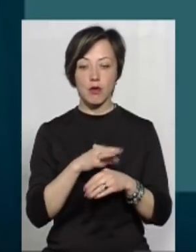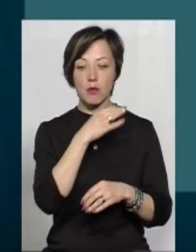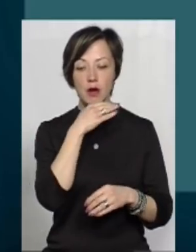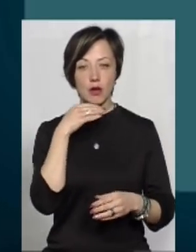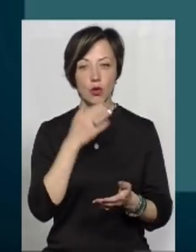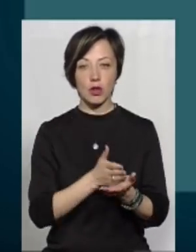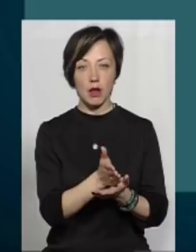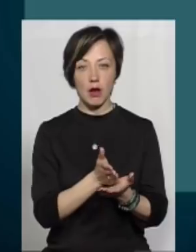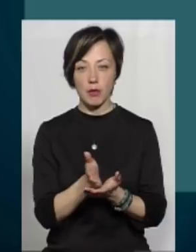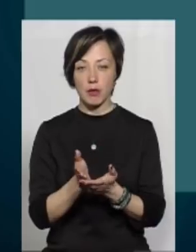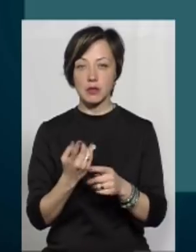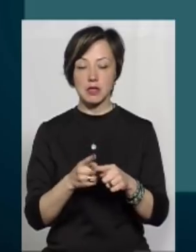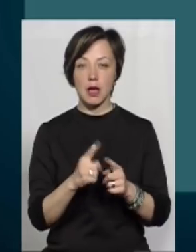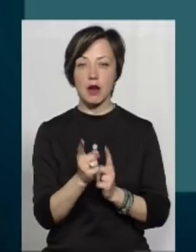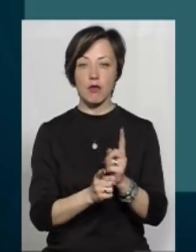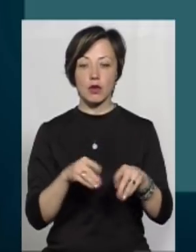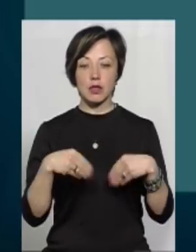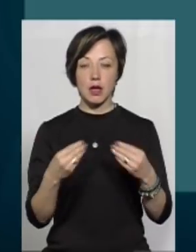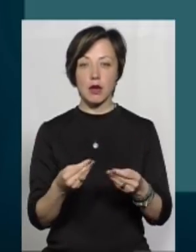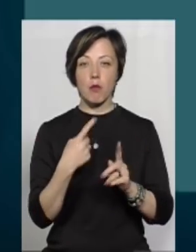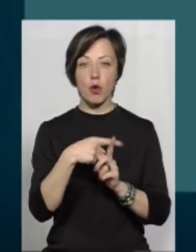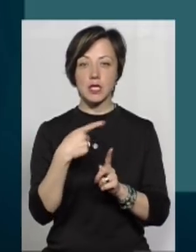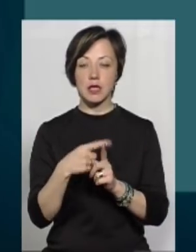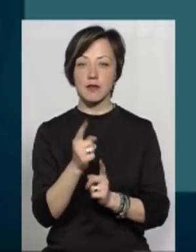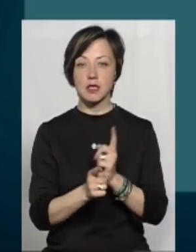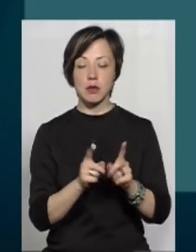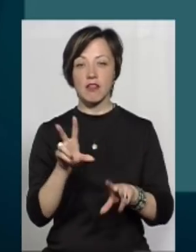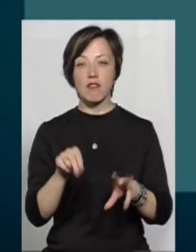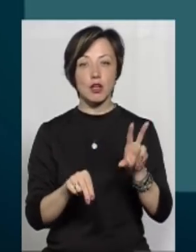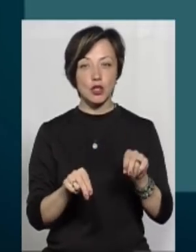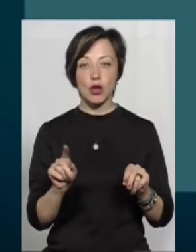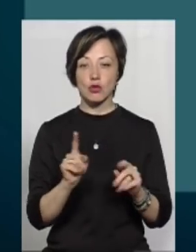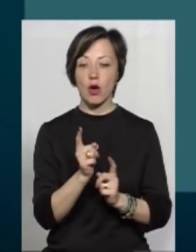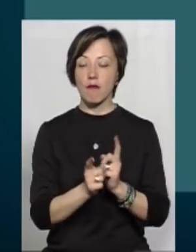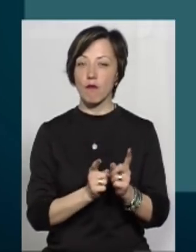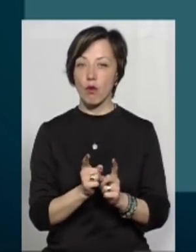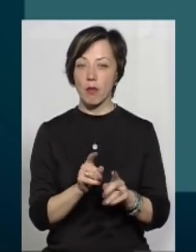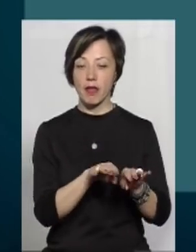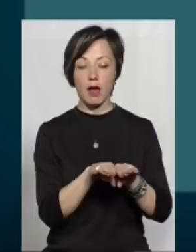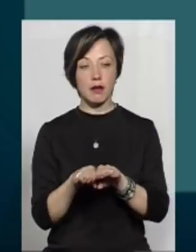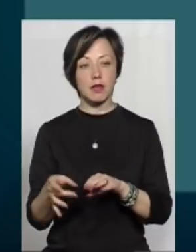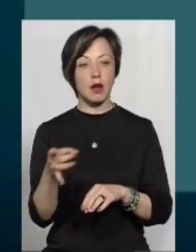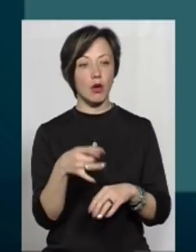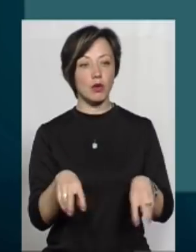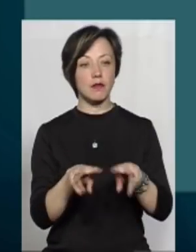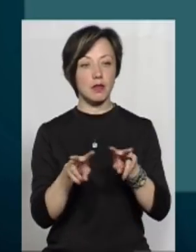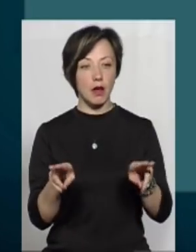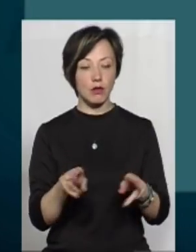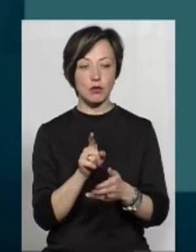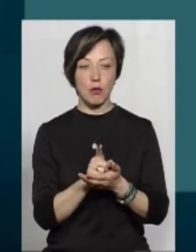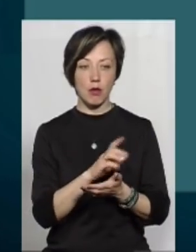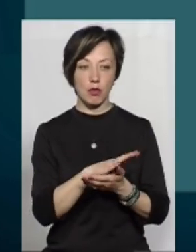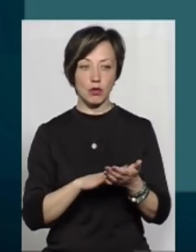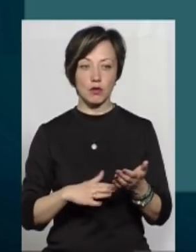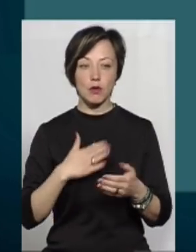напрямках сьогодні ця реформа дає великі позитивні зміни. А тому вважаю, що і реформа на рівні районів також має продовжуватися.